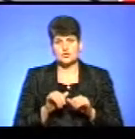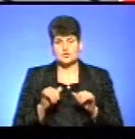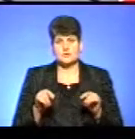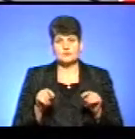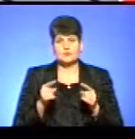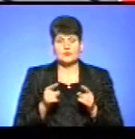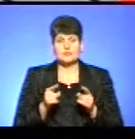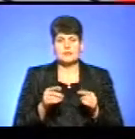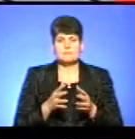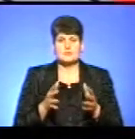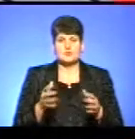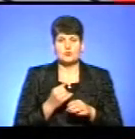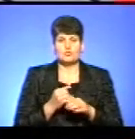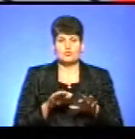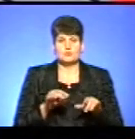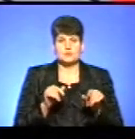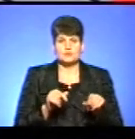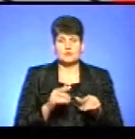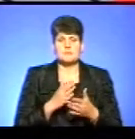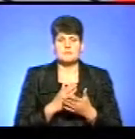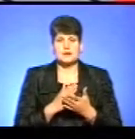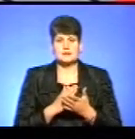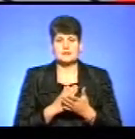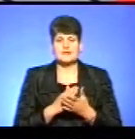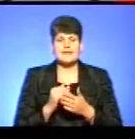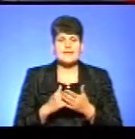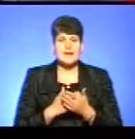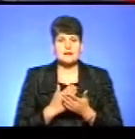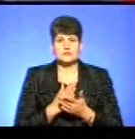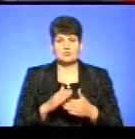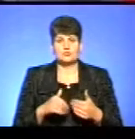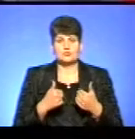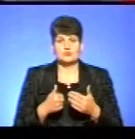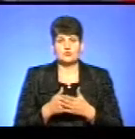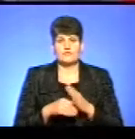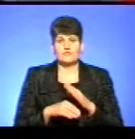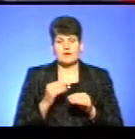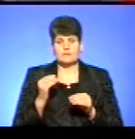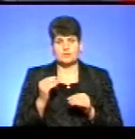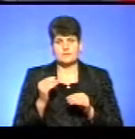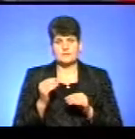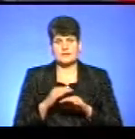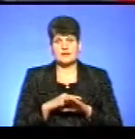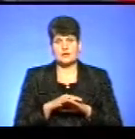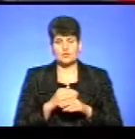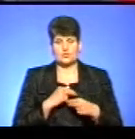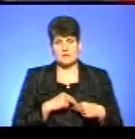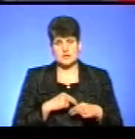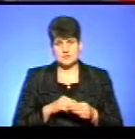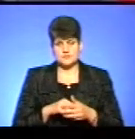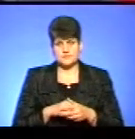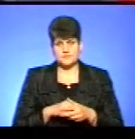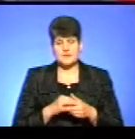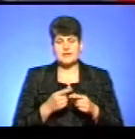створювати більше робочих місць тут і мати якіснішу пропозицію до вибору на ринку праці. Ну і це